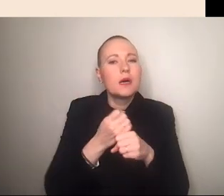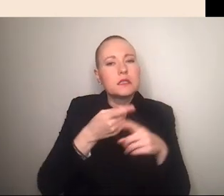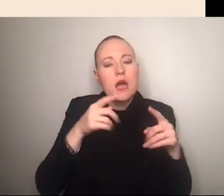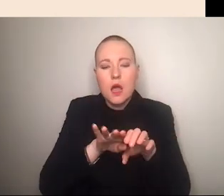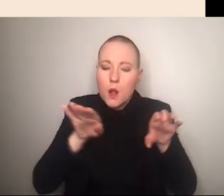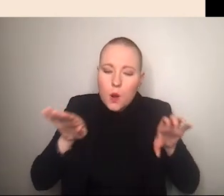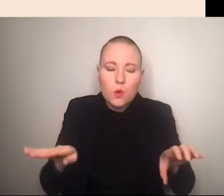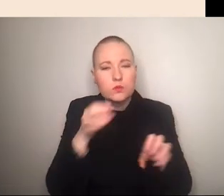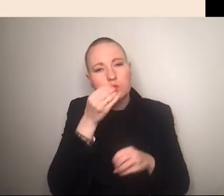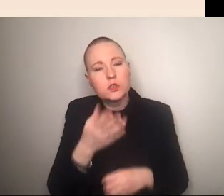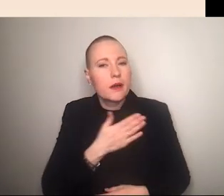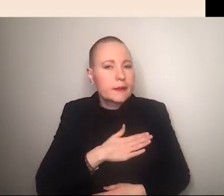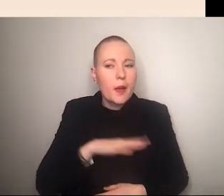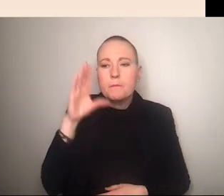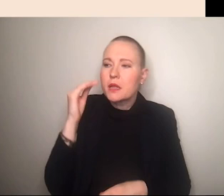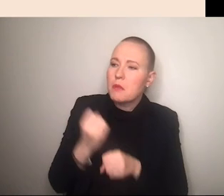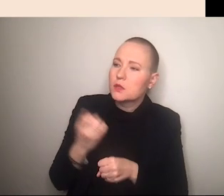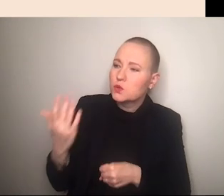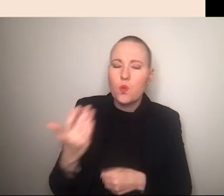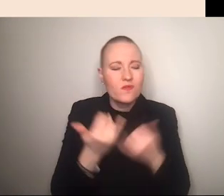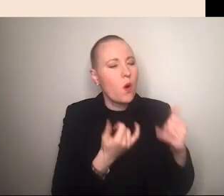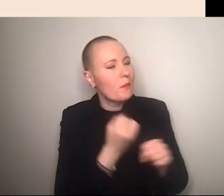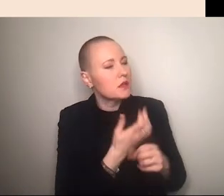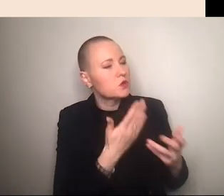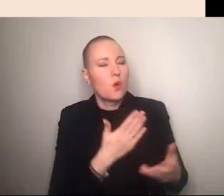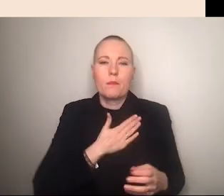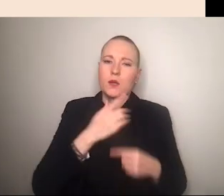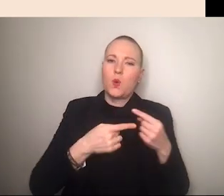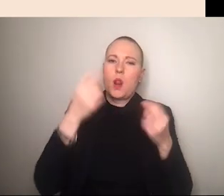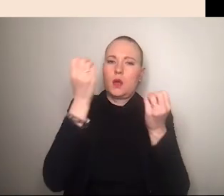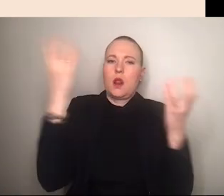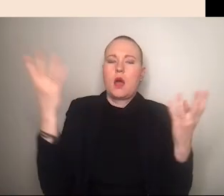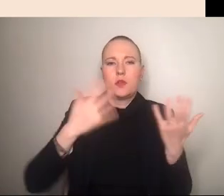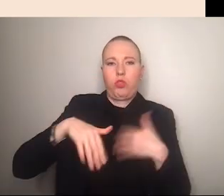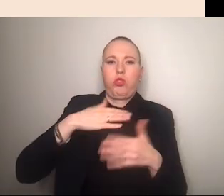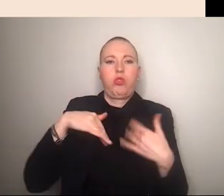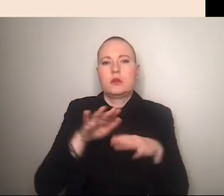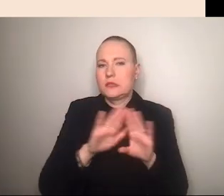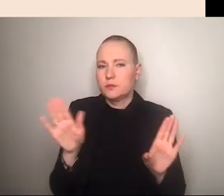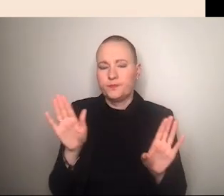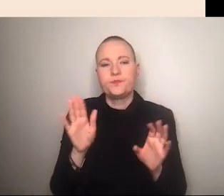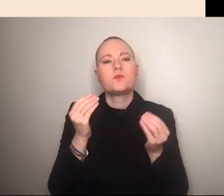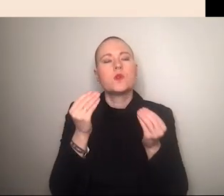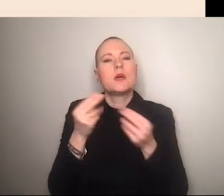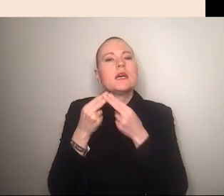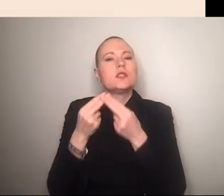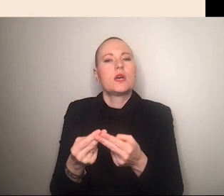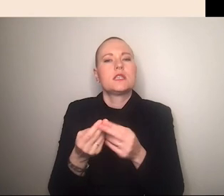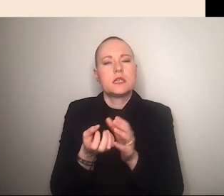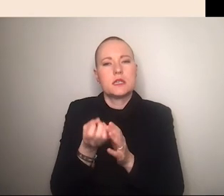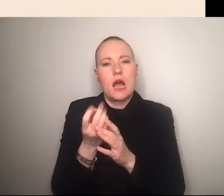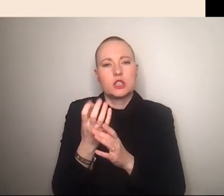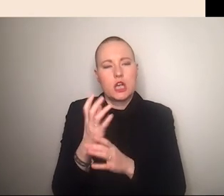sie haben ihren ursprung in sogenannten chat culture phone auf reddit